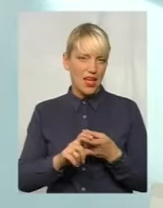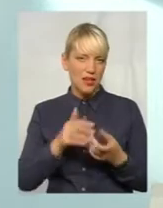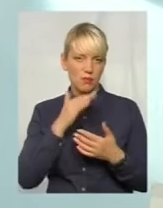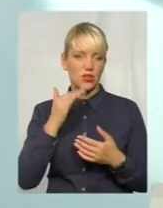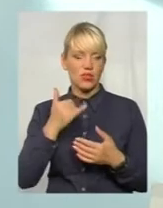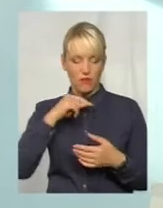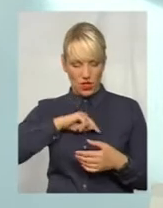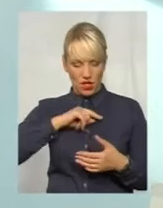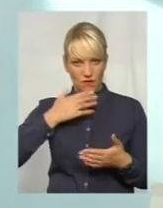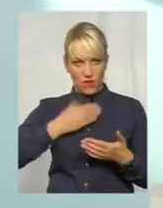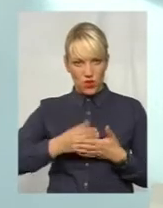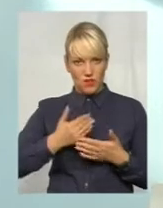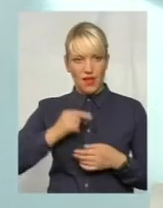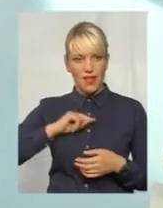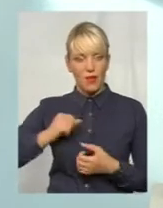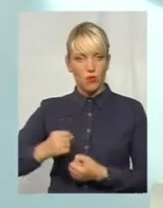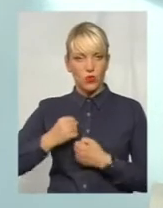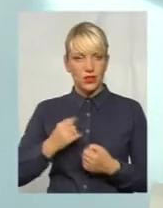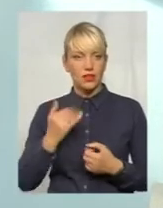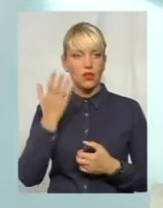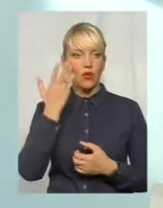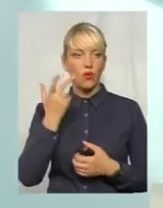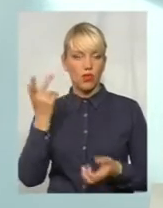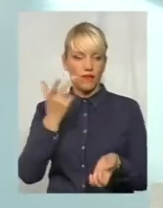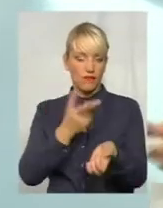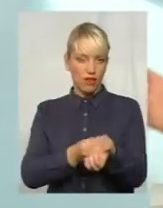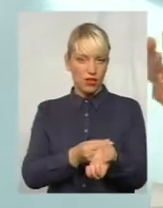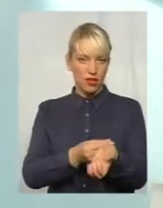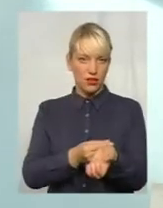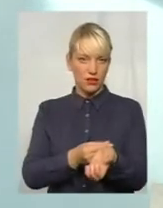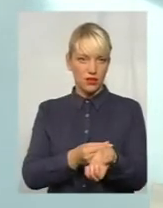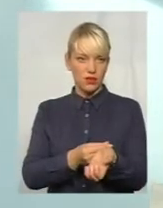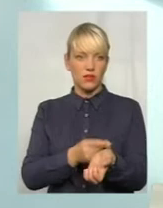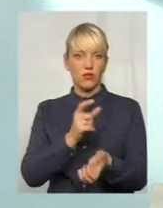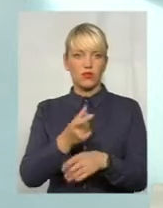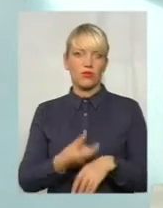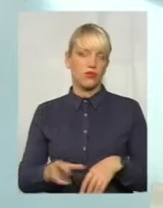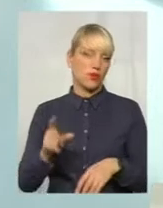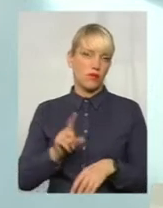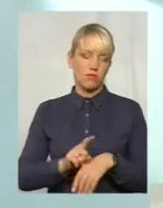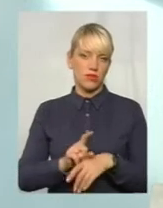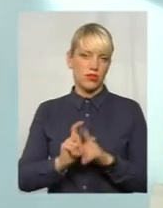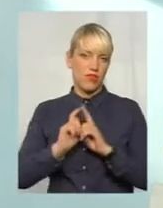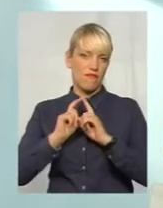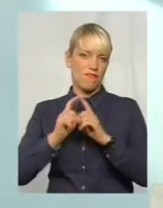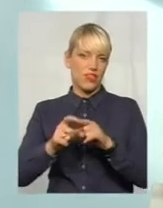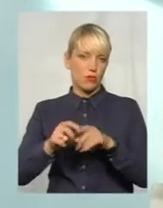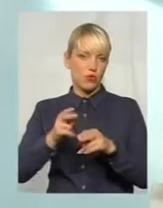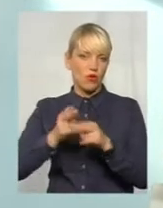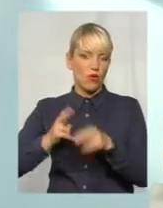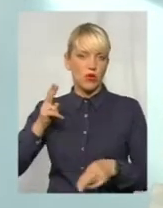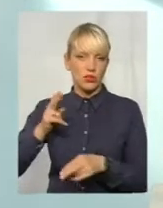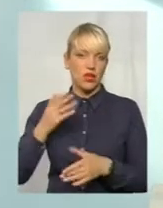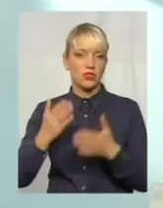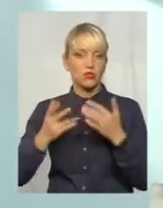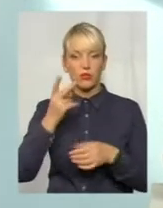виробила свою власну імунну реакцію. Тому, коли вже ввели ту вакцину, вона є найбільш бурну відповідь. Тому, якщо зараз провести